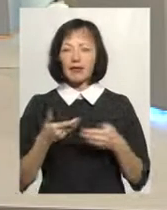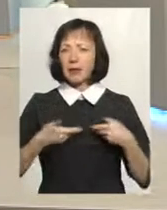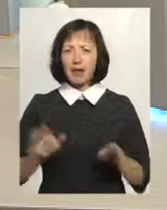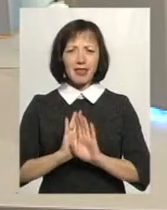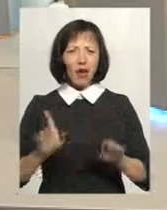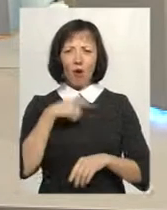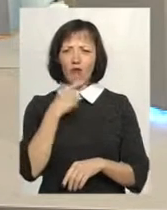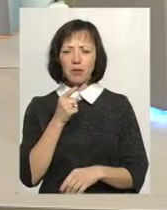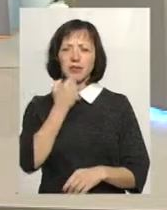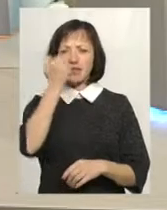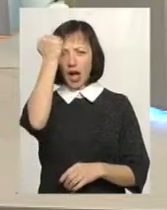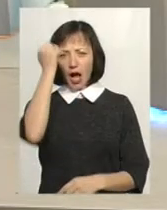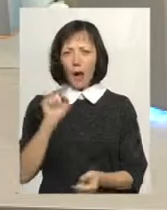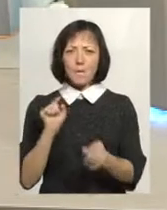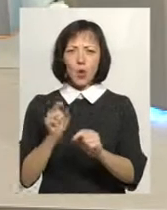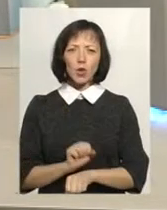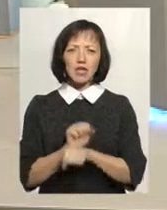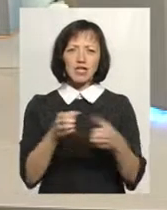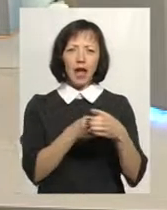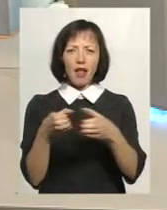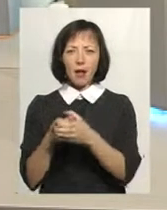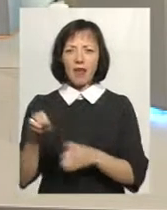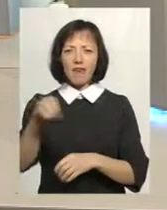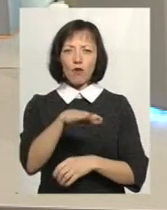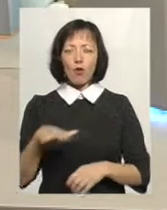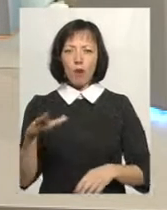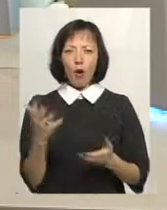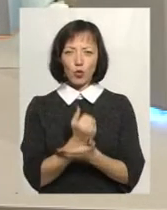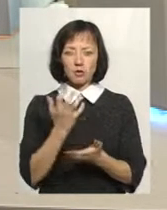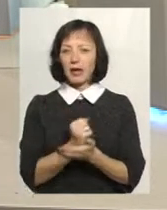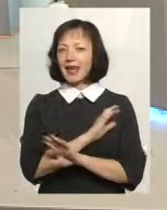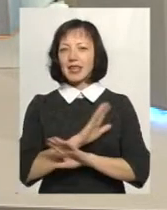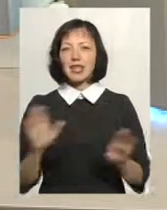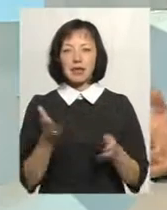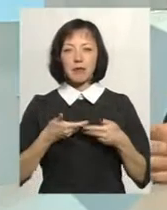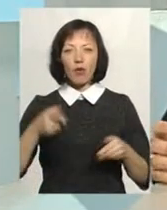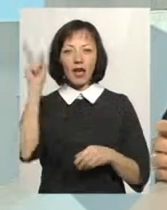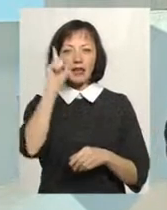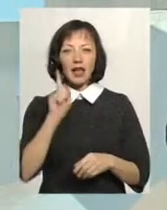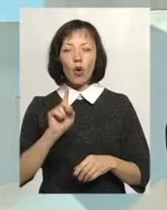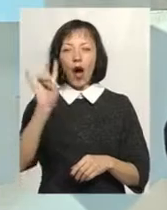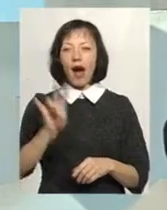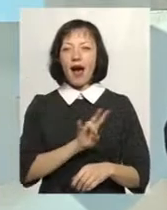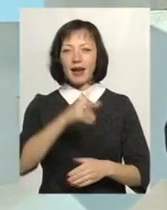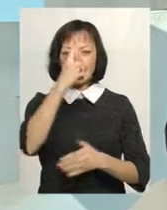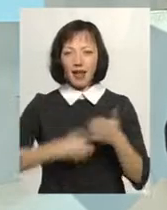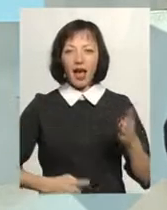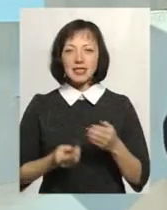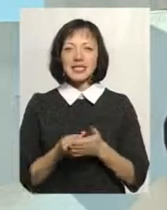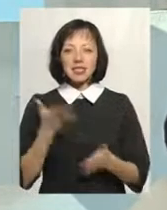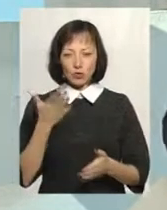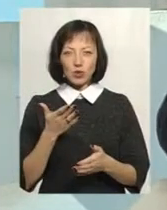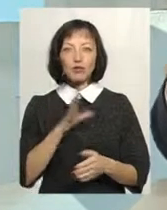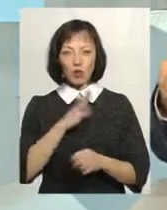протестантам Європа стала успішною. Ні, ми говоримо про ідеохристиянські цінності, які були і в перші віки.